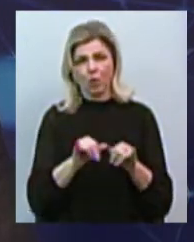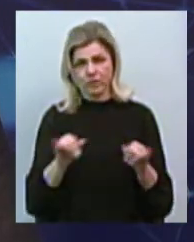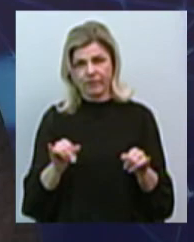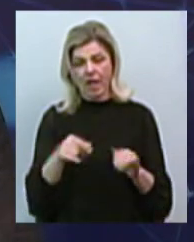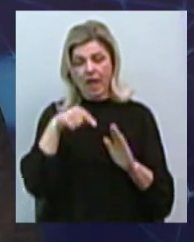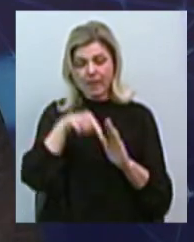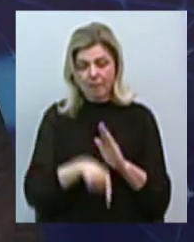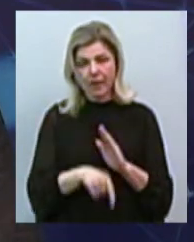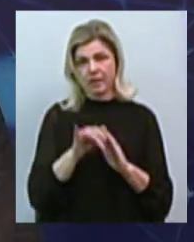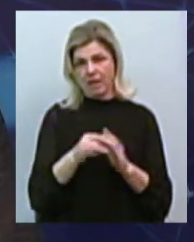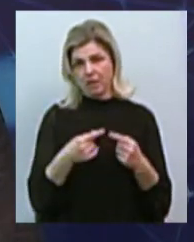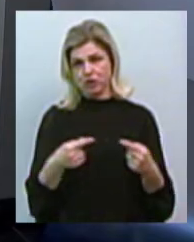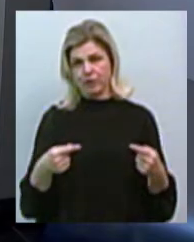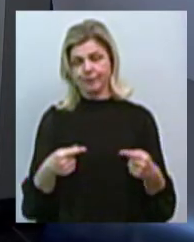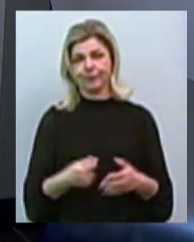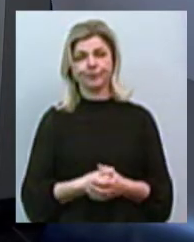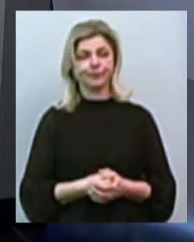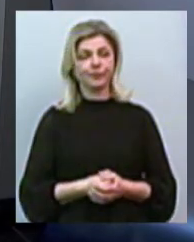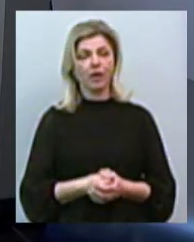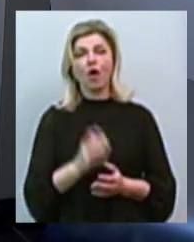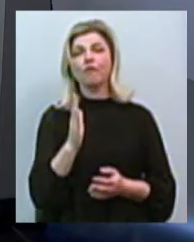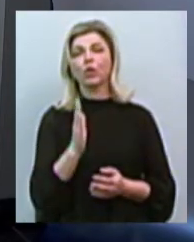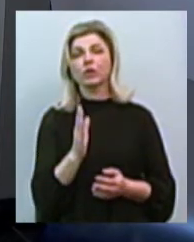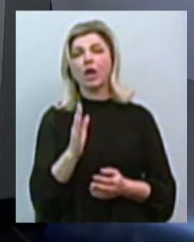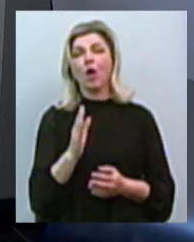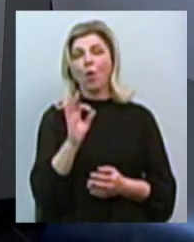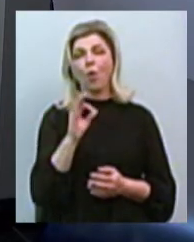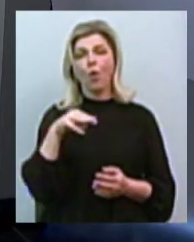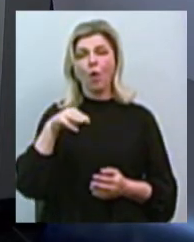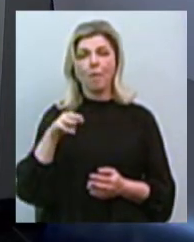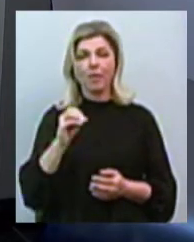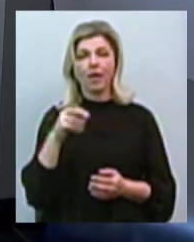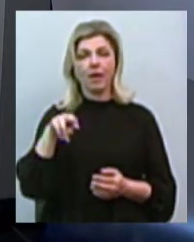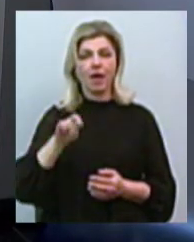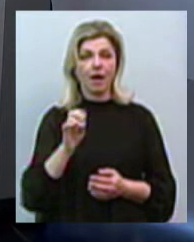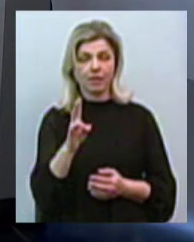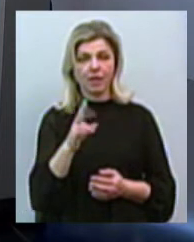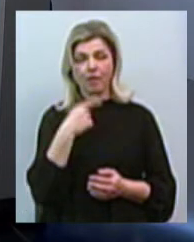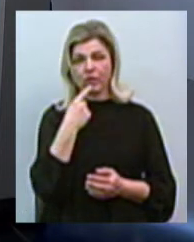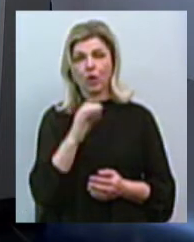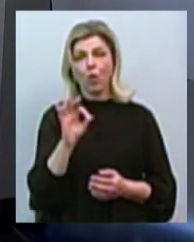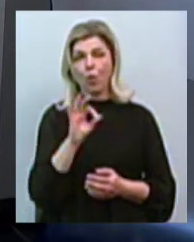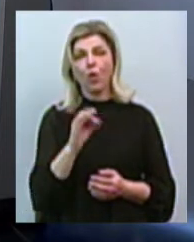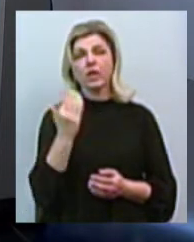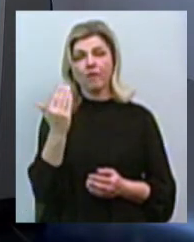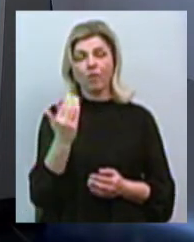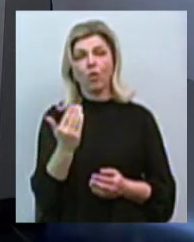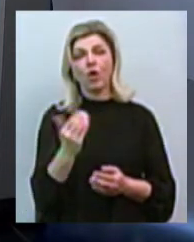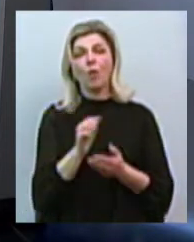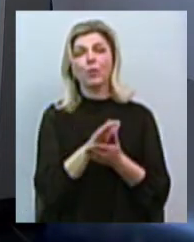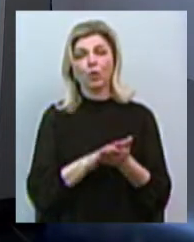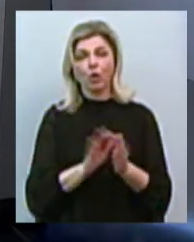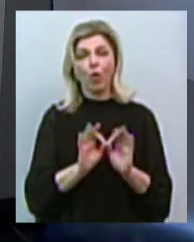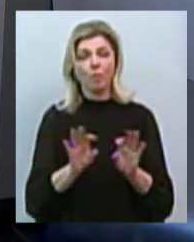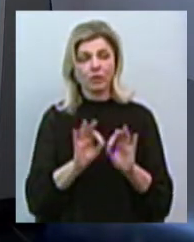Ну, оскільки Володимир Ромелян говорив про підготовку і найбільші інформації було саме з його вузд, продовжуємо коментувати.